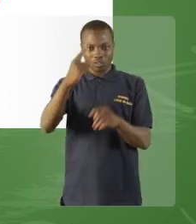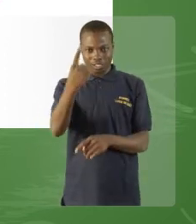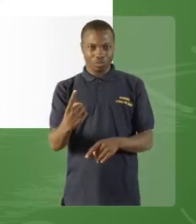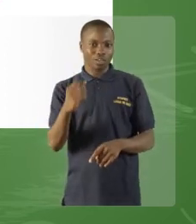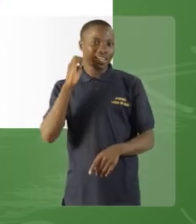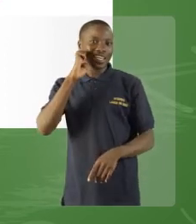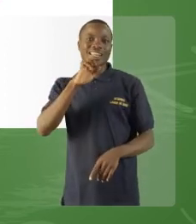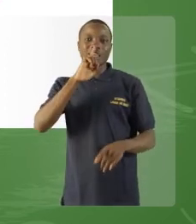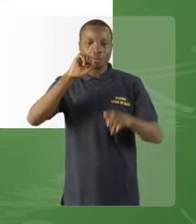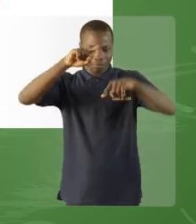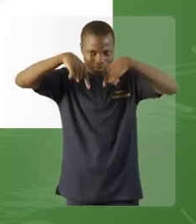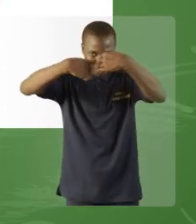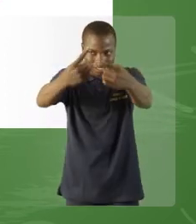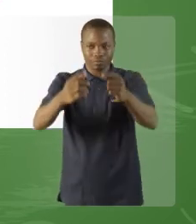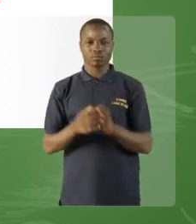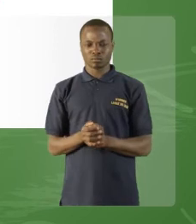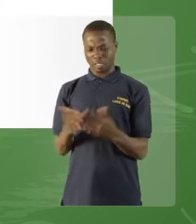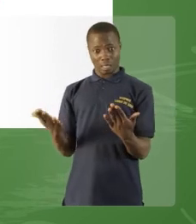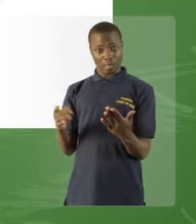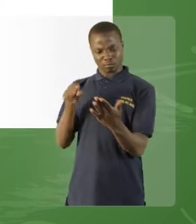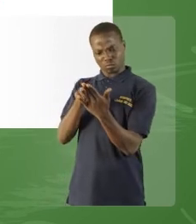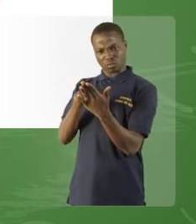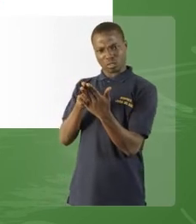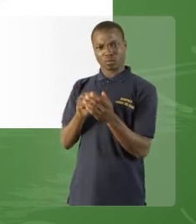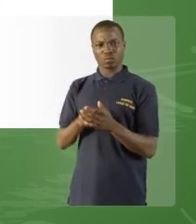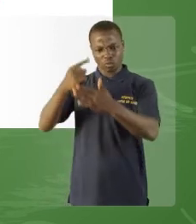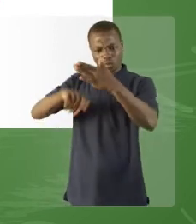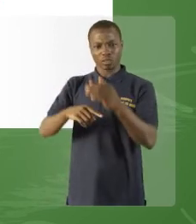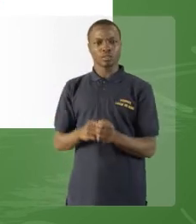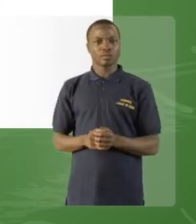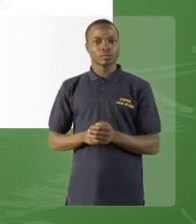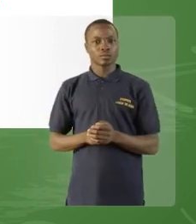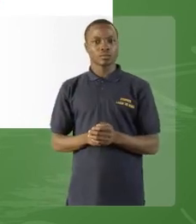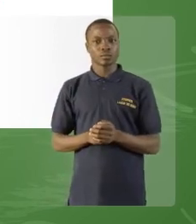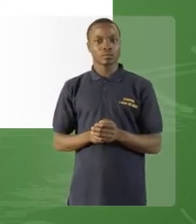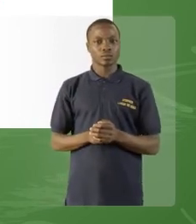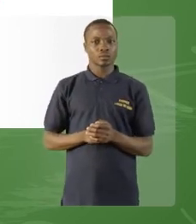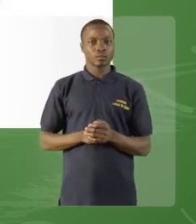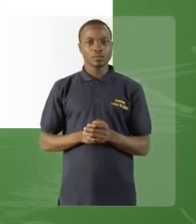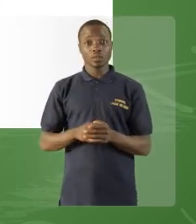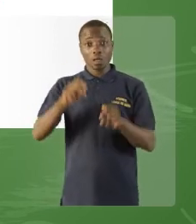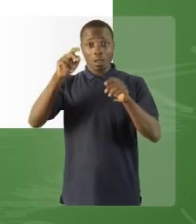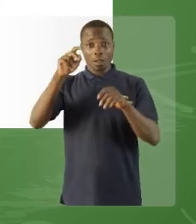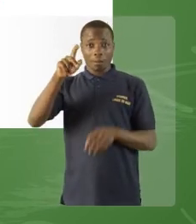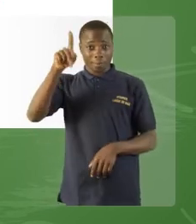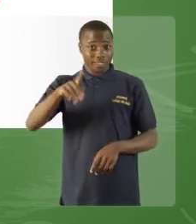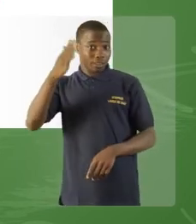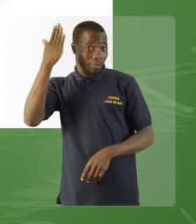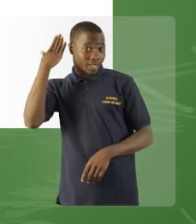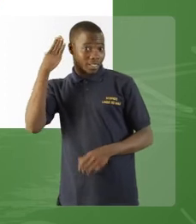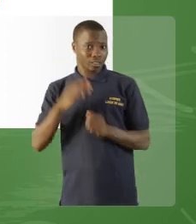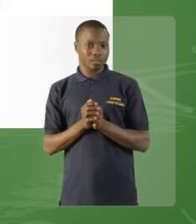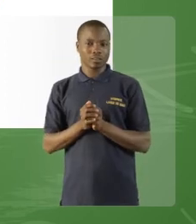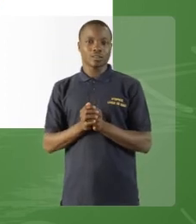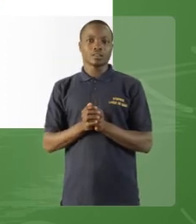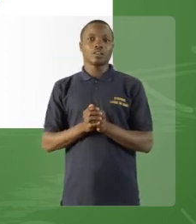« Il est parti ». « La troisième personne du singulier, encore. » Elle est partie ».